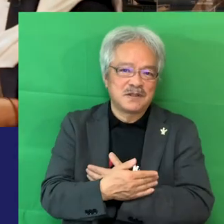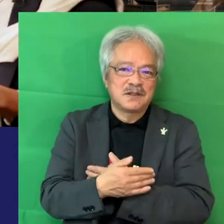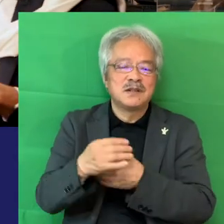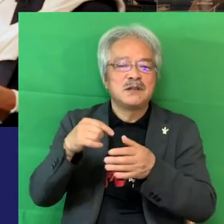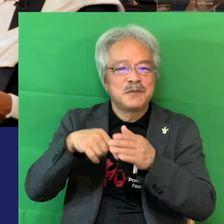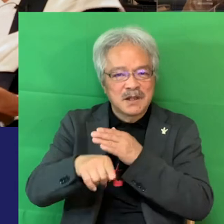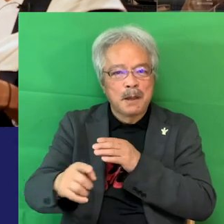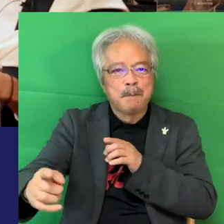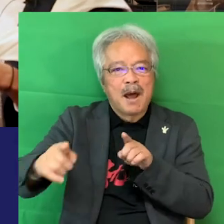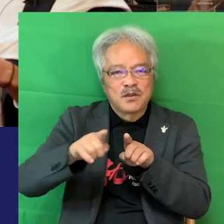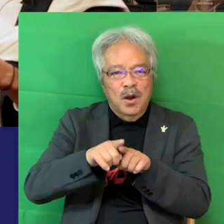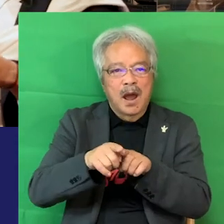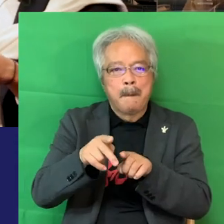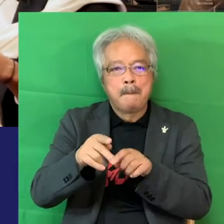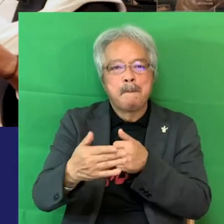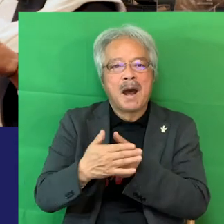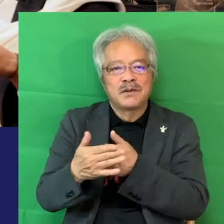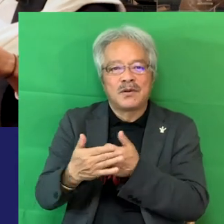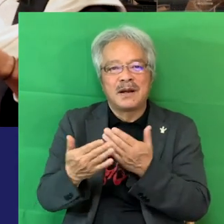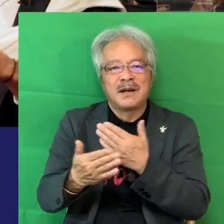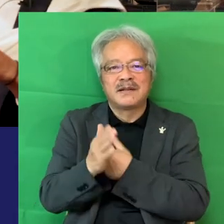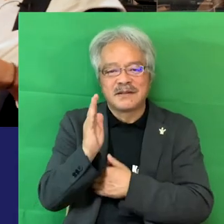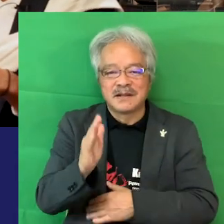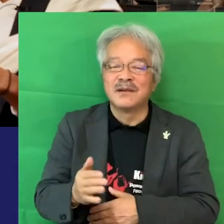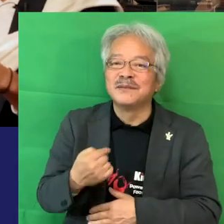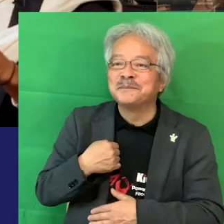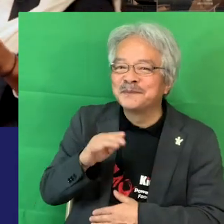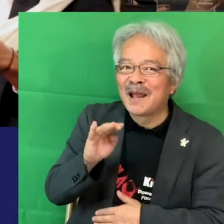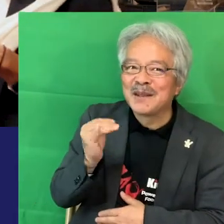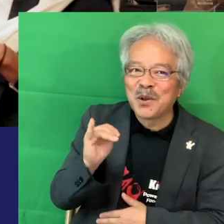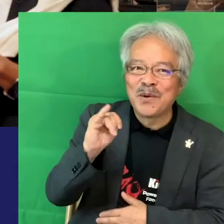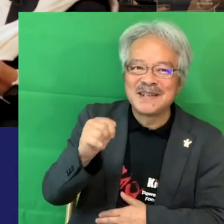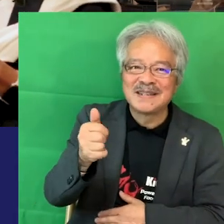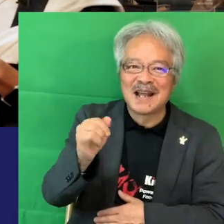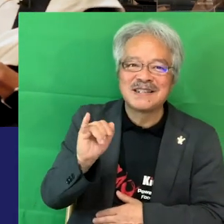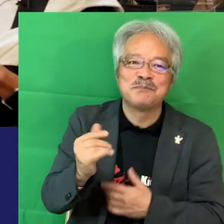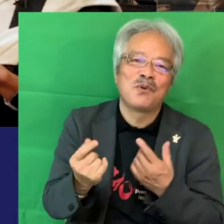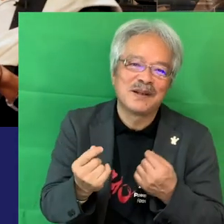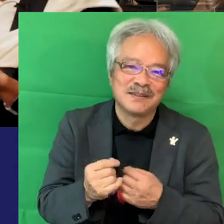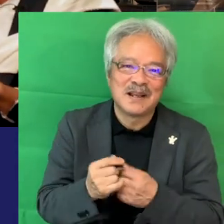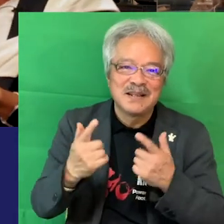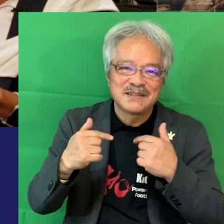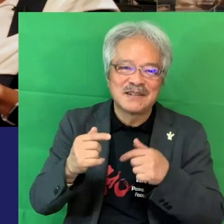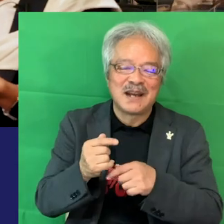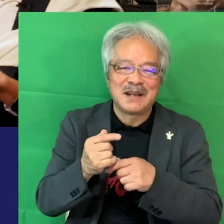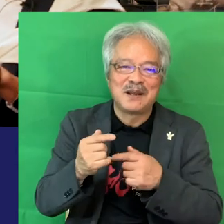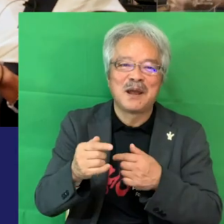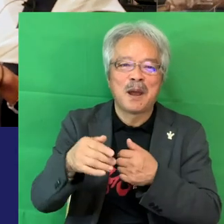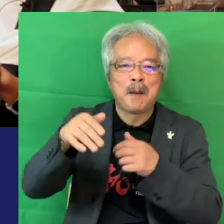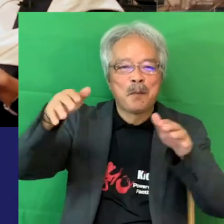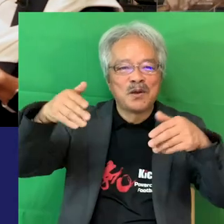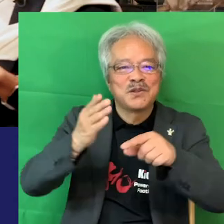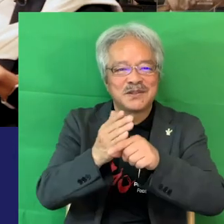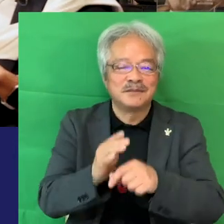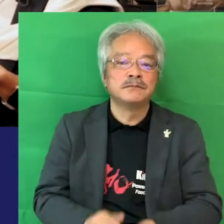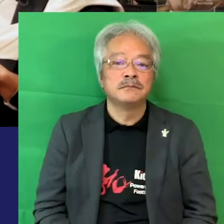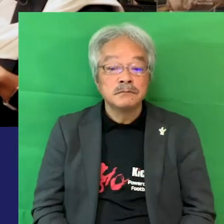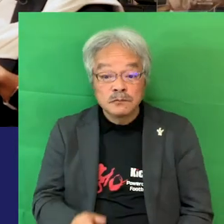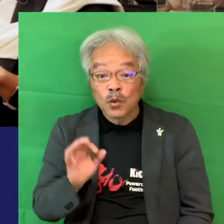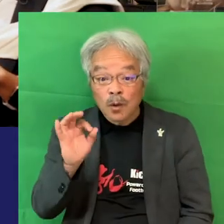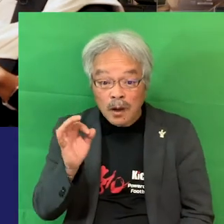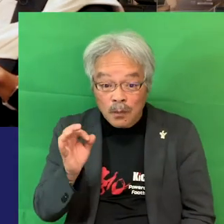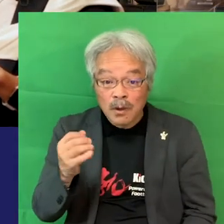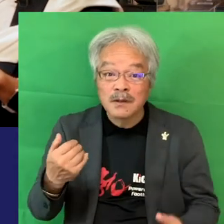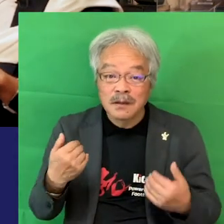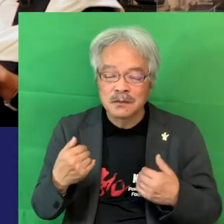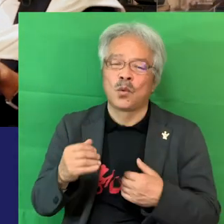ふ思ってますけどもねぜひこの間でゲットイたちも常に募集しておりますはいお金は大事でしょお金は